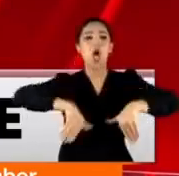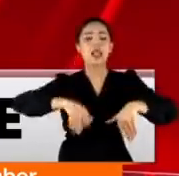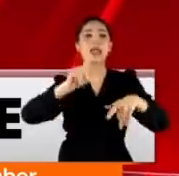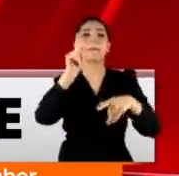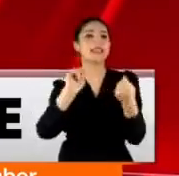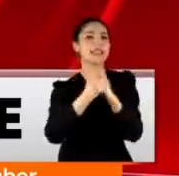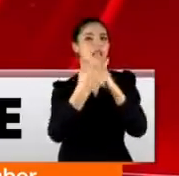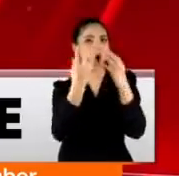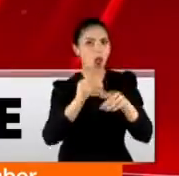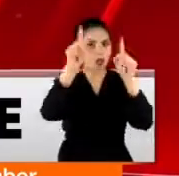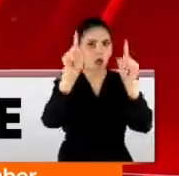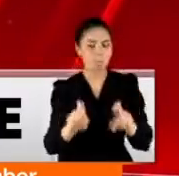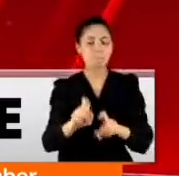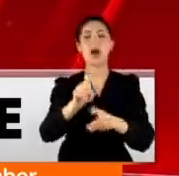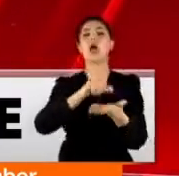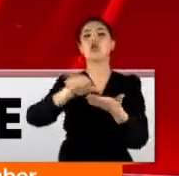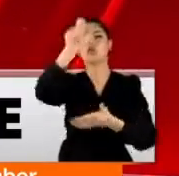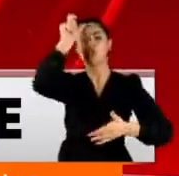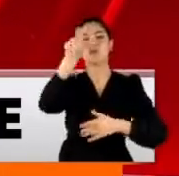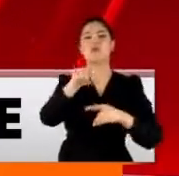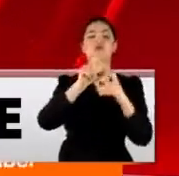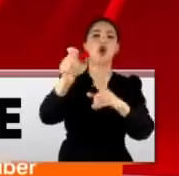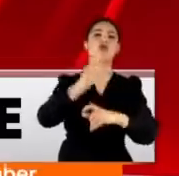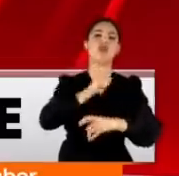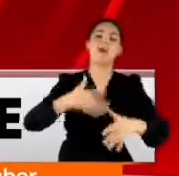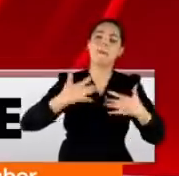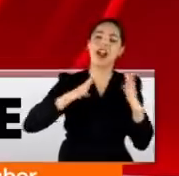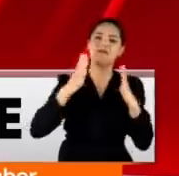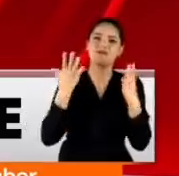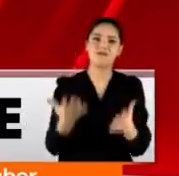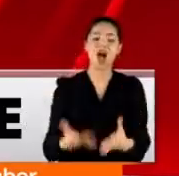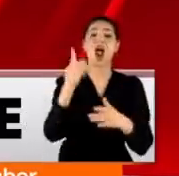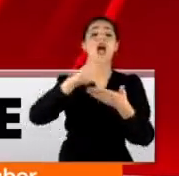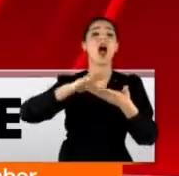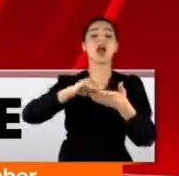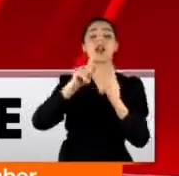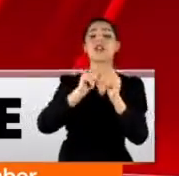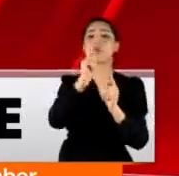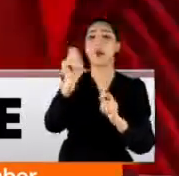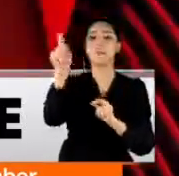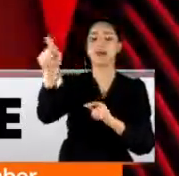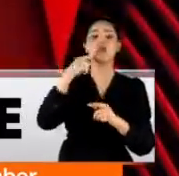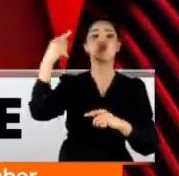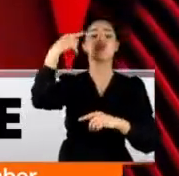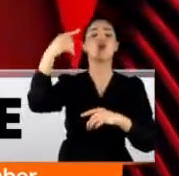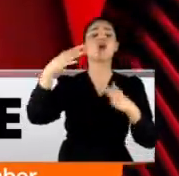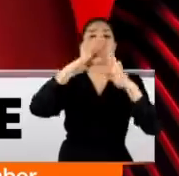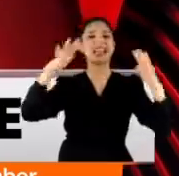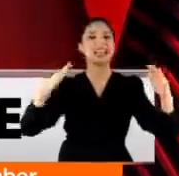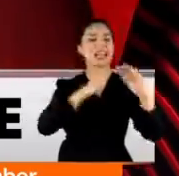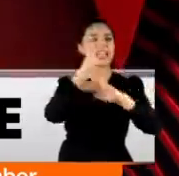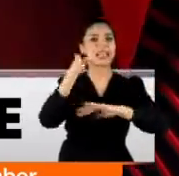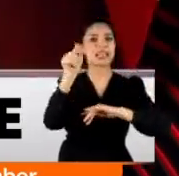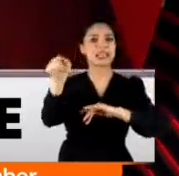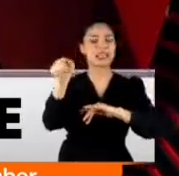İzlediğiniz Tüm Türkiye bu sorunun cevabını merak ediyor. Arkadaşınız Betül Bilsel de Cumhurbaşkanlığı'ndaydı bugün,